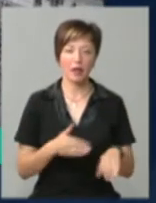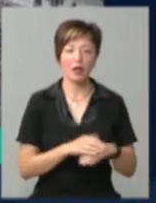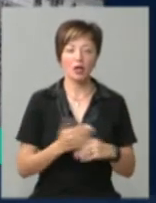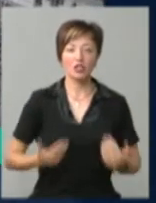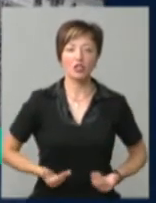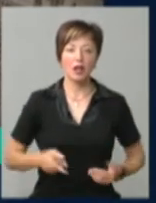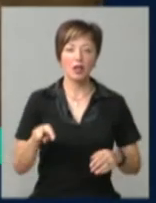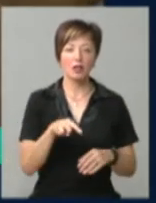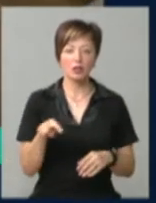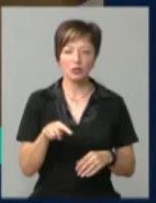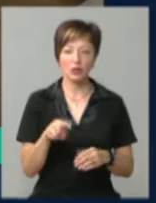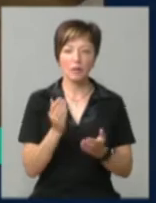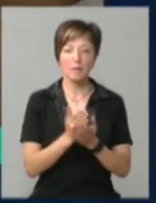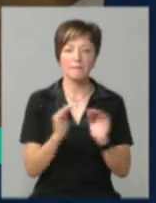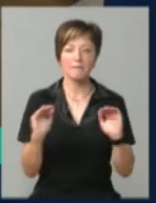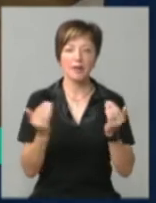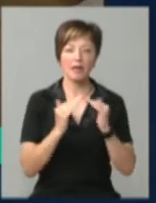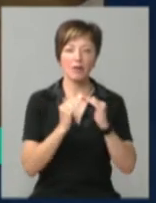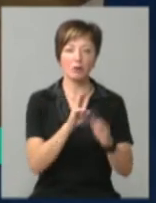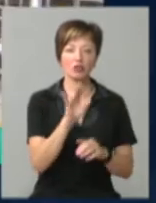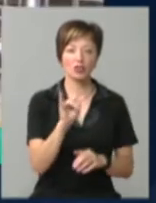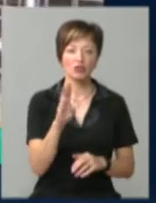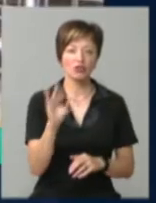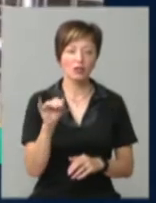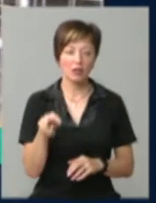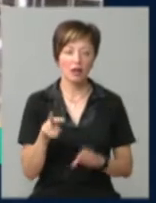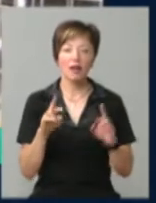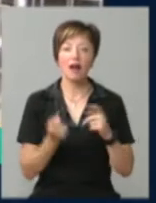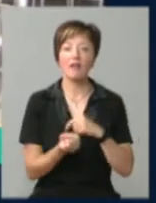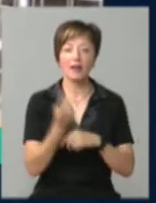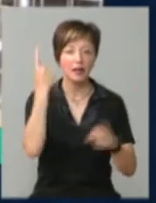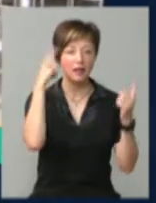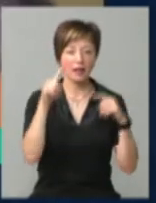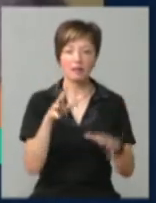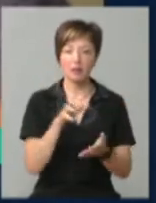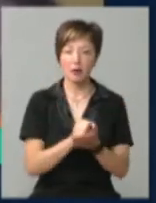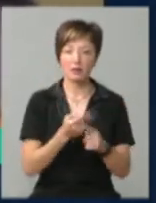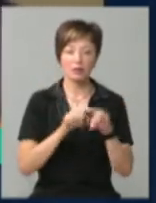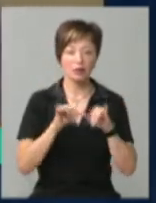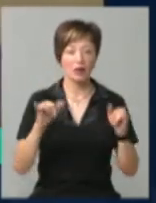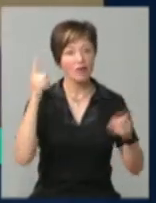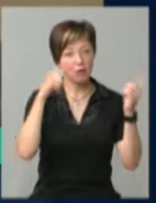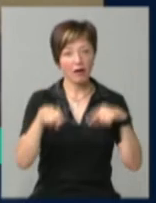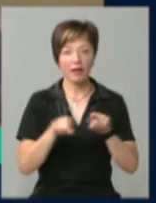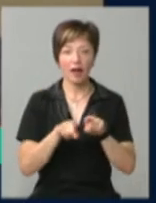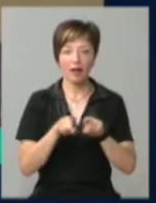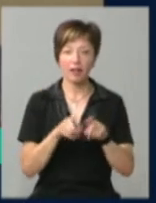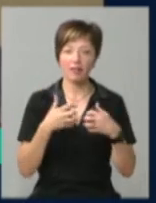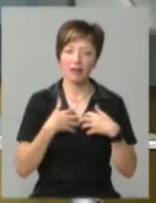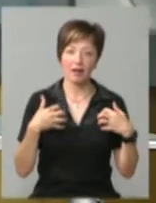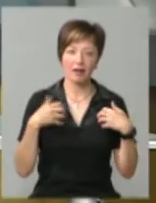Летичівщини тримає мініферму «Шеншил». Як виникла ідея займатися такою селекцією? Та чи вибагливі такі домашні улюбленці?